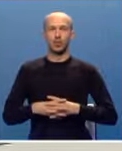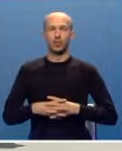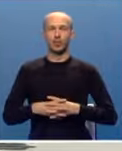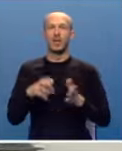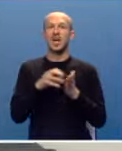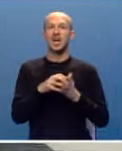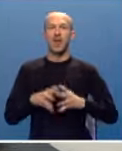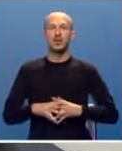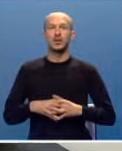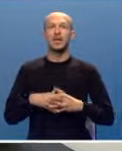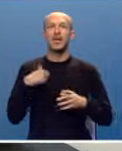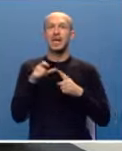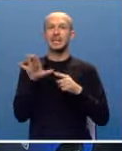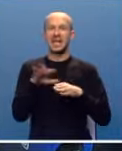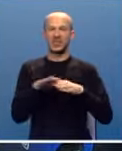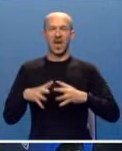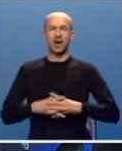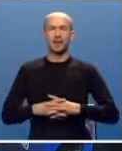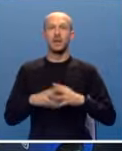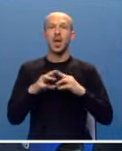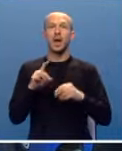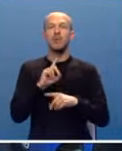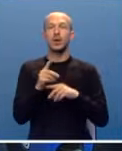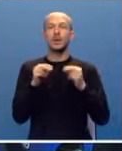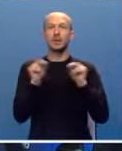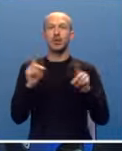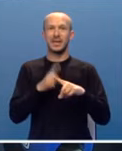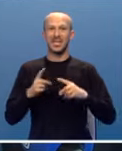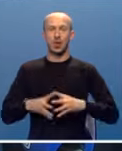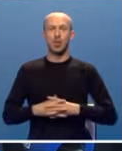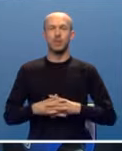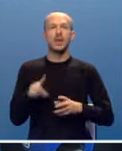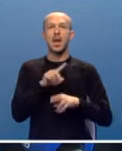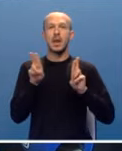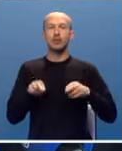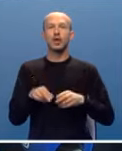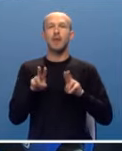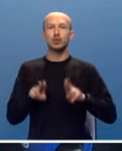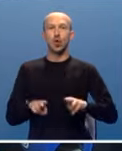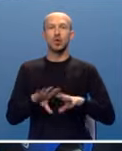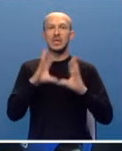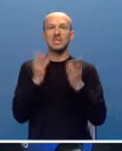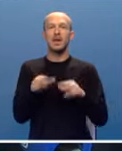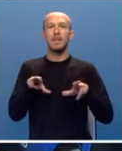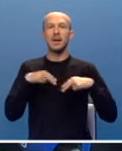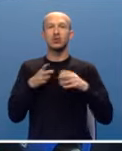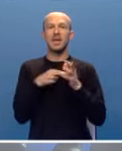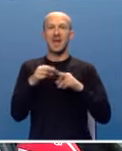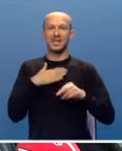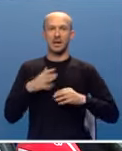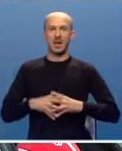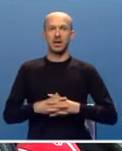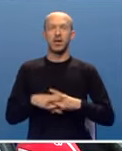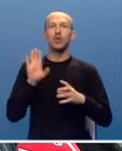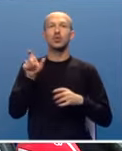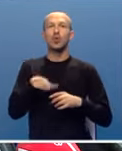I grad, ja se izvinjavam, ali moram da saopštim istinu, ne može da apsolutno sve preuzme na sebe. Što